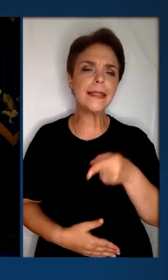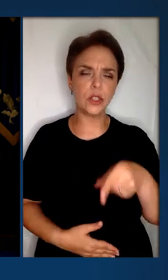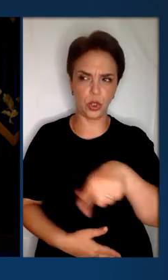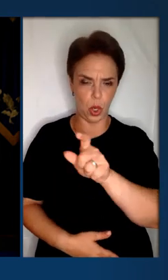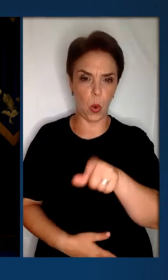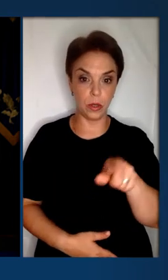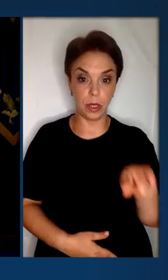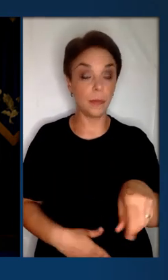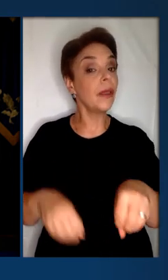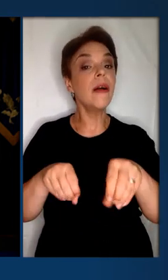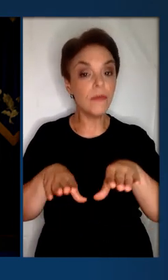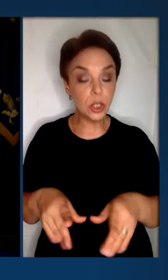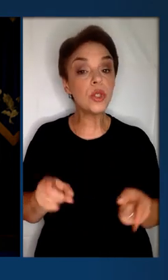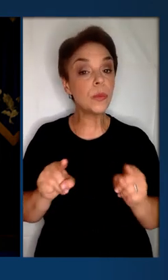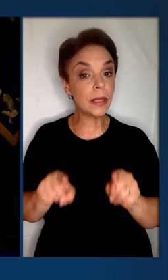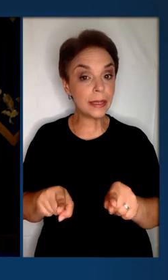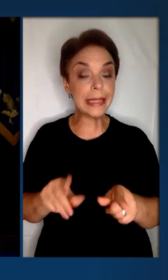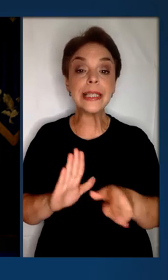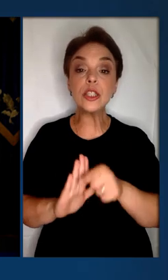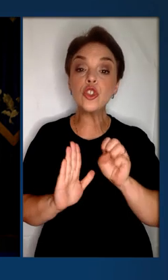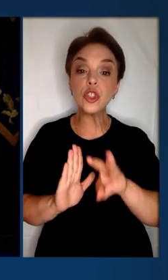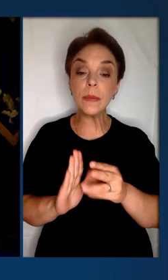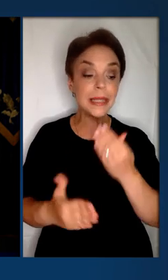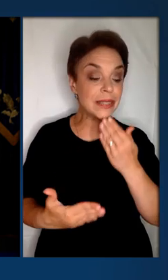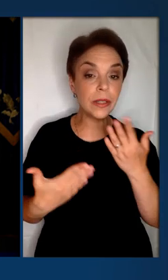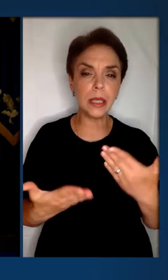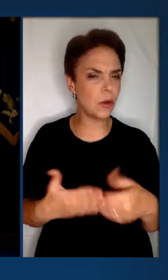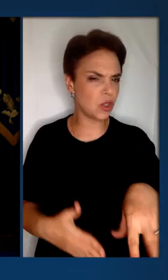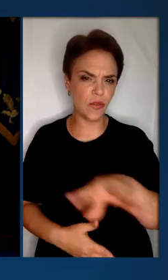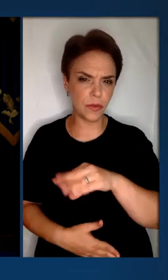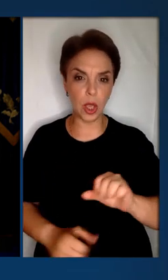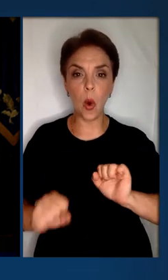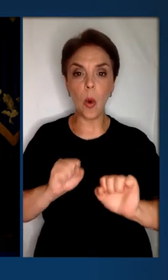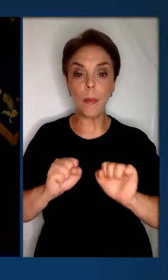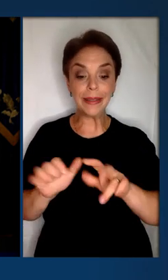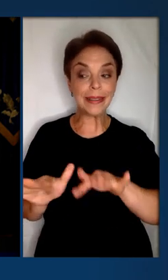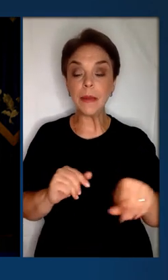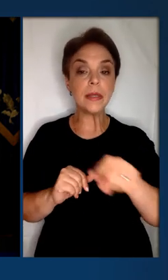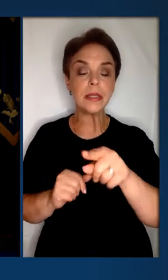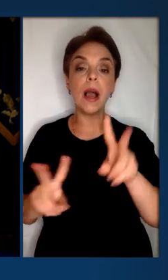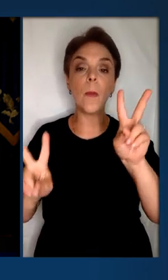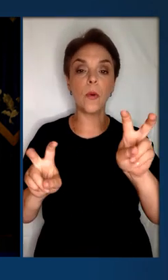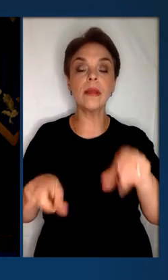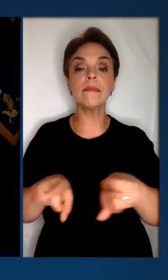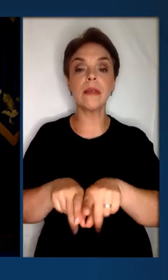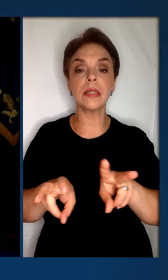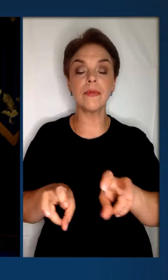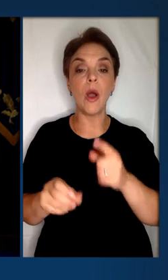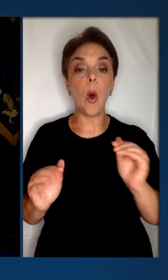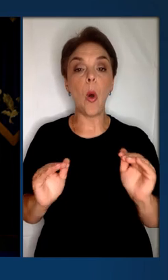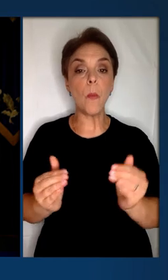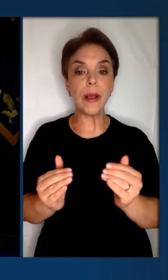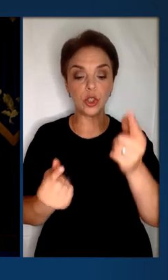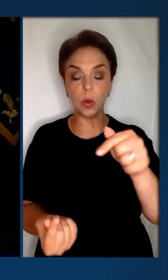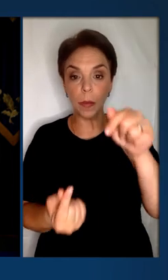про тисячі осіб. Вирішимо й те, із чим звертаються майже всі командири на місцях поняття так